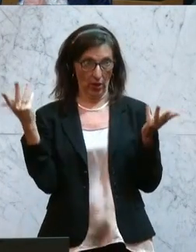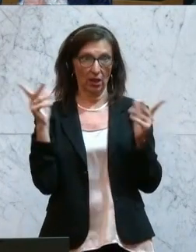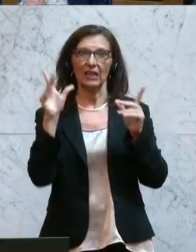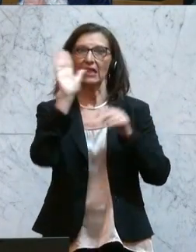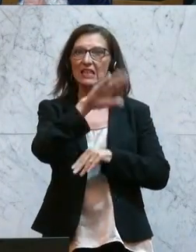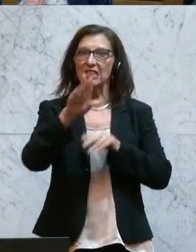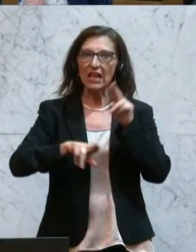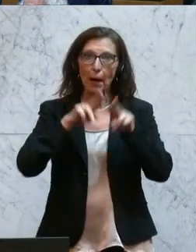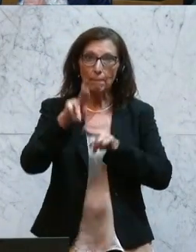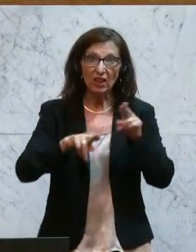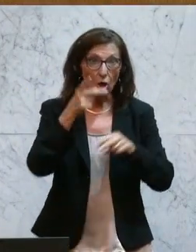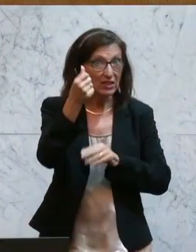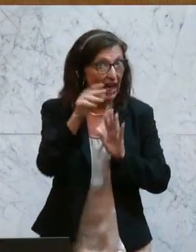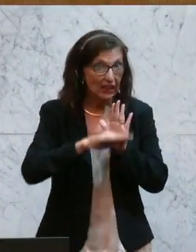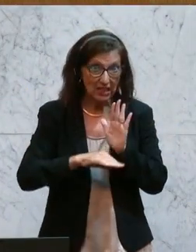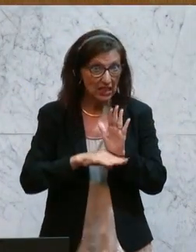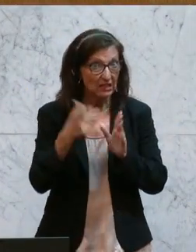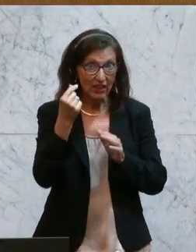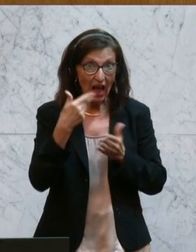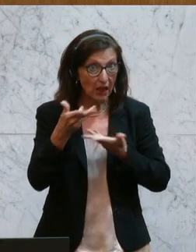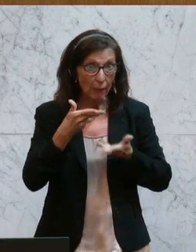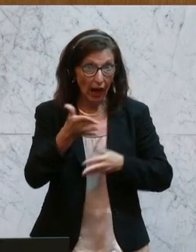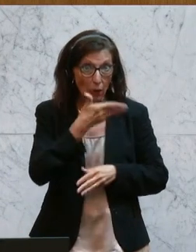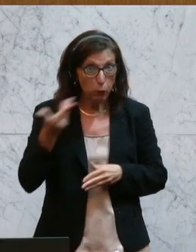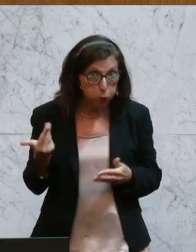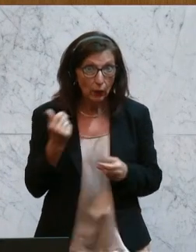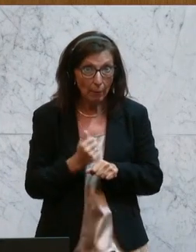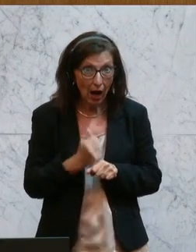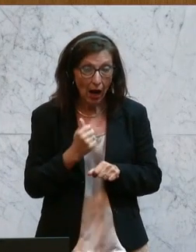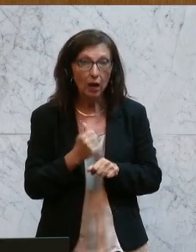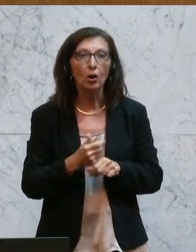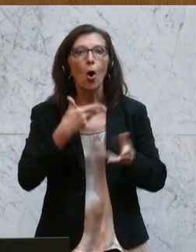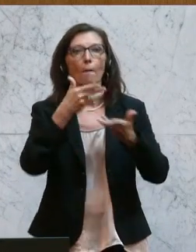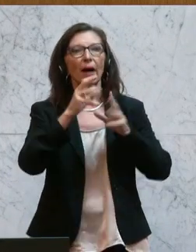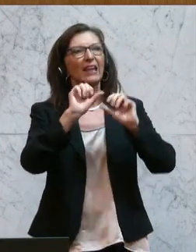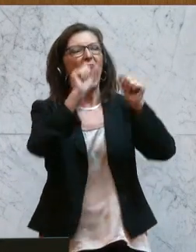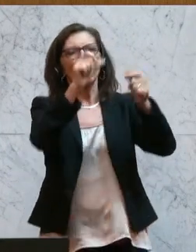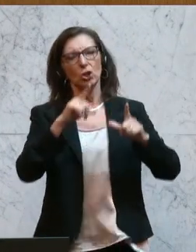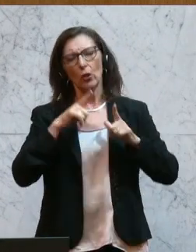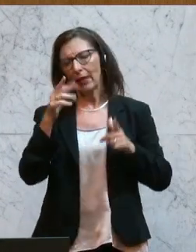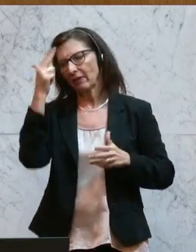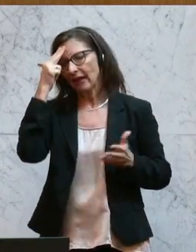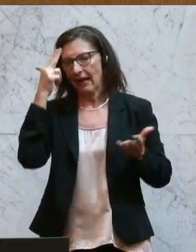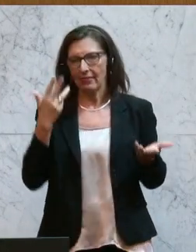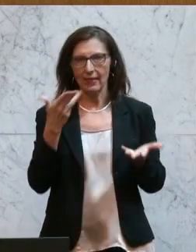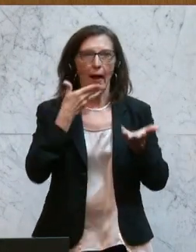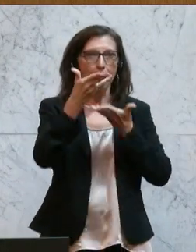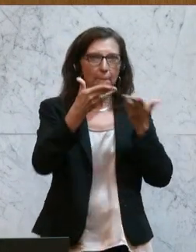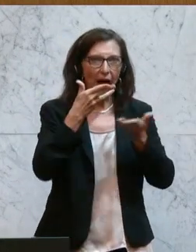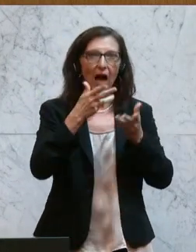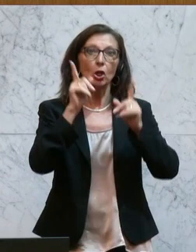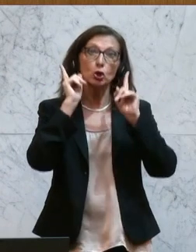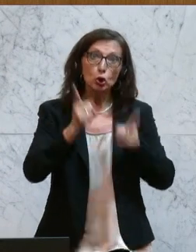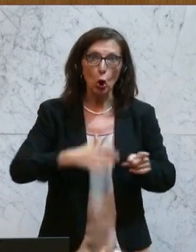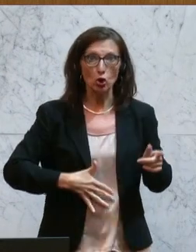Kinderbetreuungsgeldgesetz, wenn man die Elternberatung nicht in Anspruch nimmt und die Beratung von Aktion Leben kennen wir. Das ist eine Beratung zur Schwangerschaft,